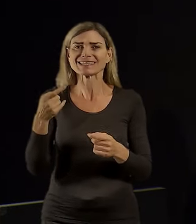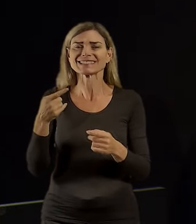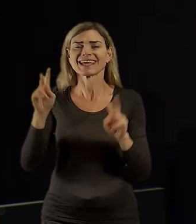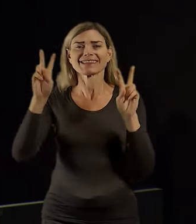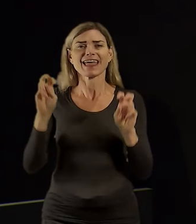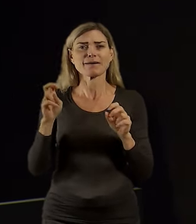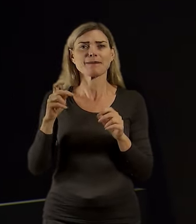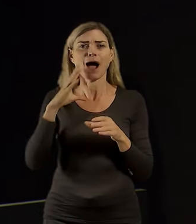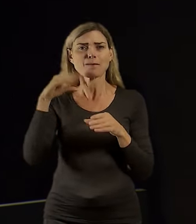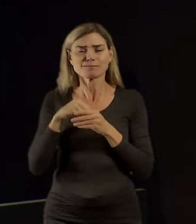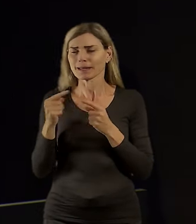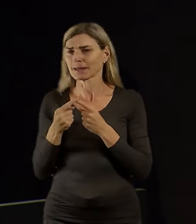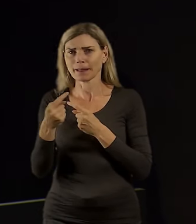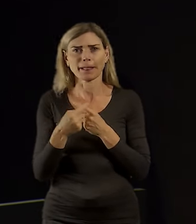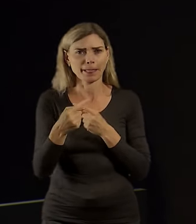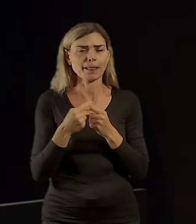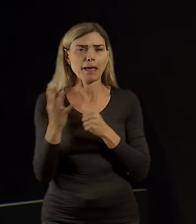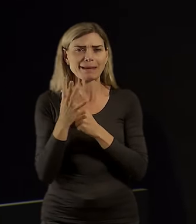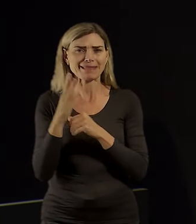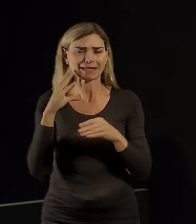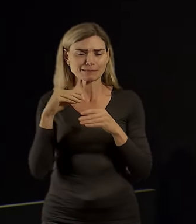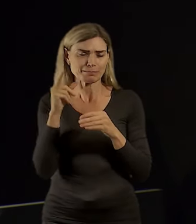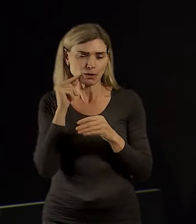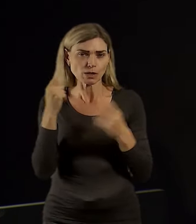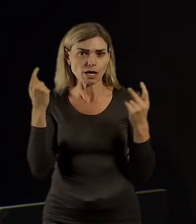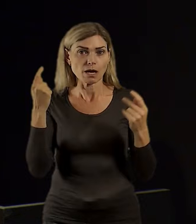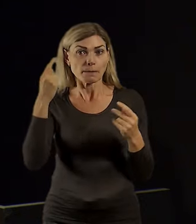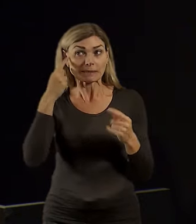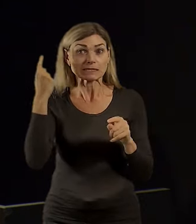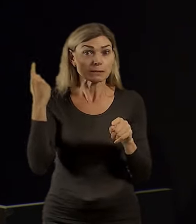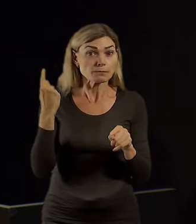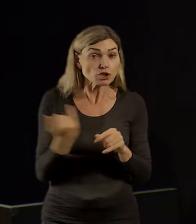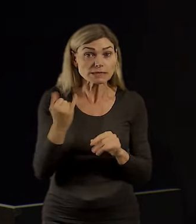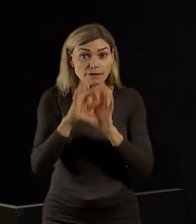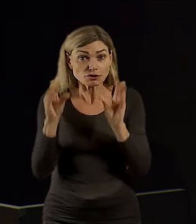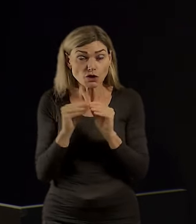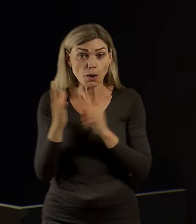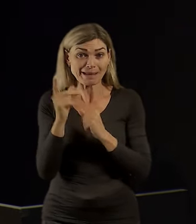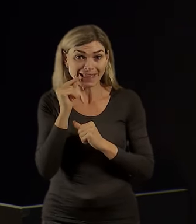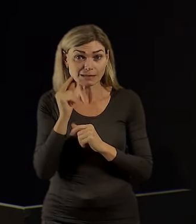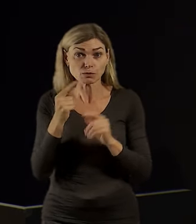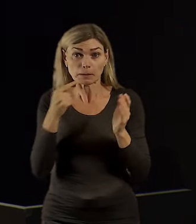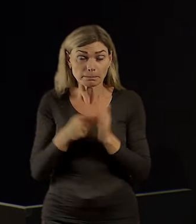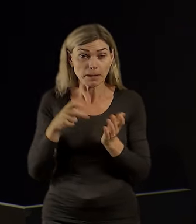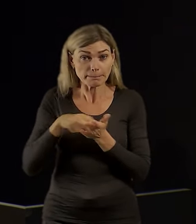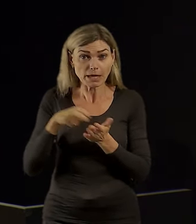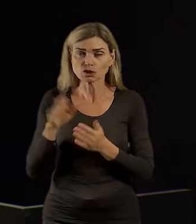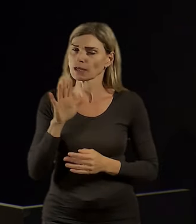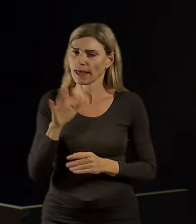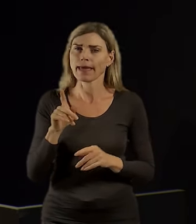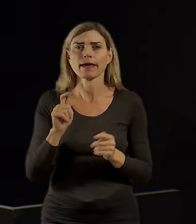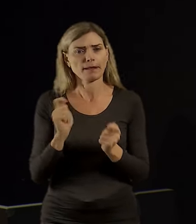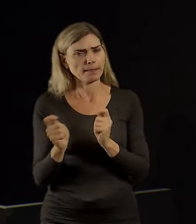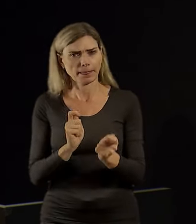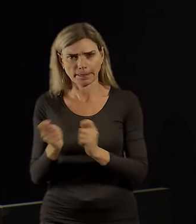jste viděli, není to jenom těch 15 minut a není to vždycky jenom pěšky, tak možná si jenom nezapomenout, že pro